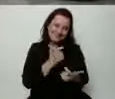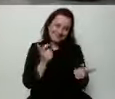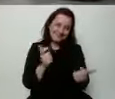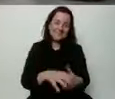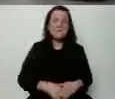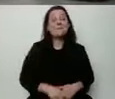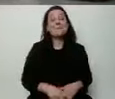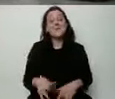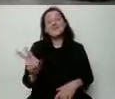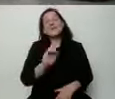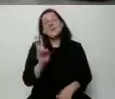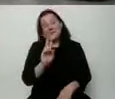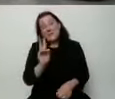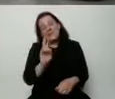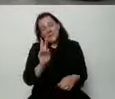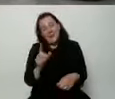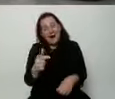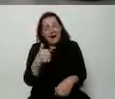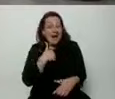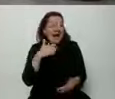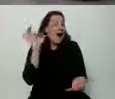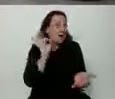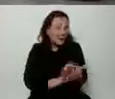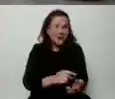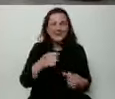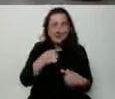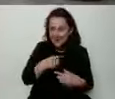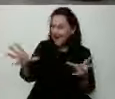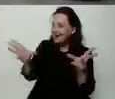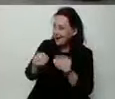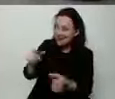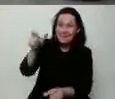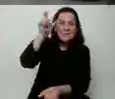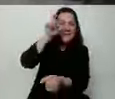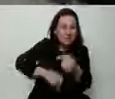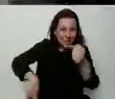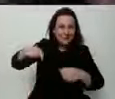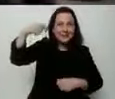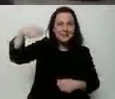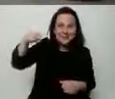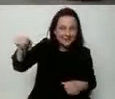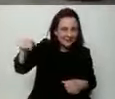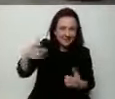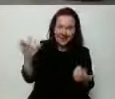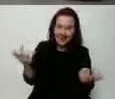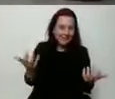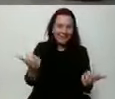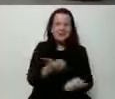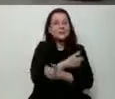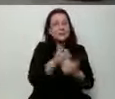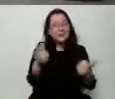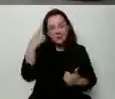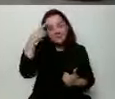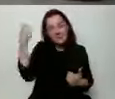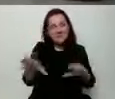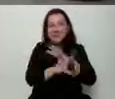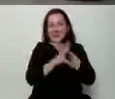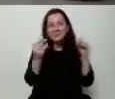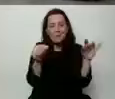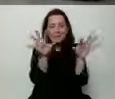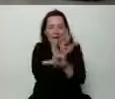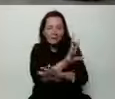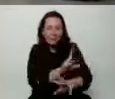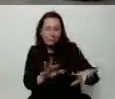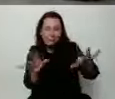kto jak kto, ale akurat ja i pan prezydent Płocka świetnie pamiętamy te wszystkie manipulacje